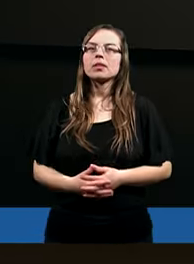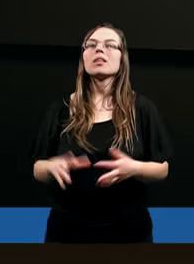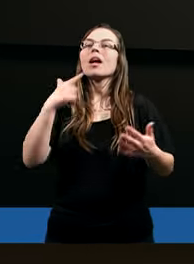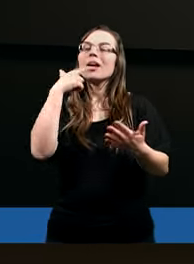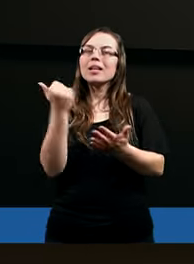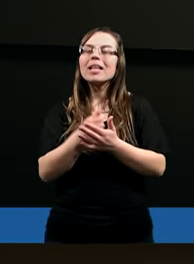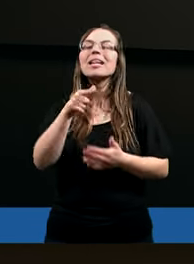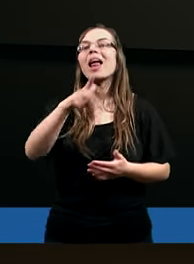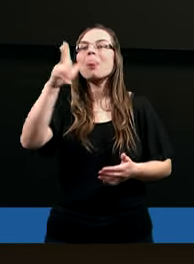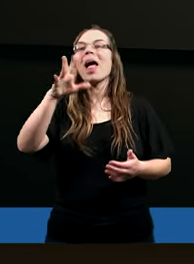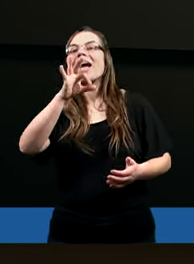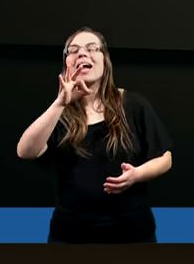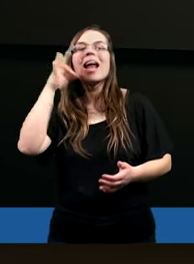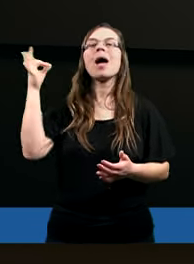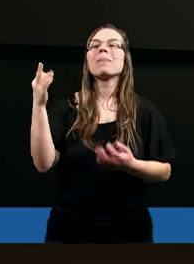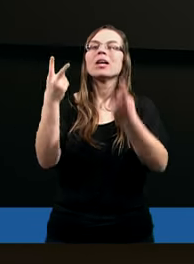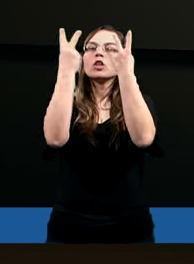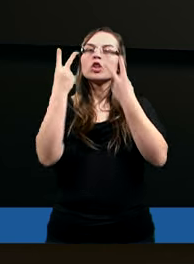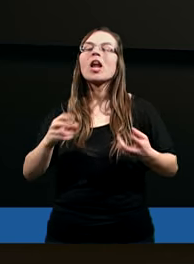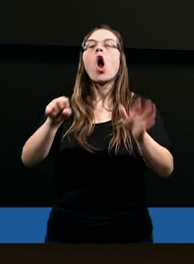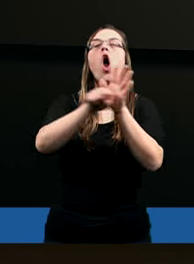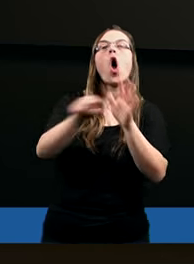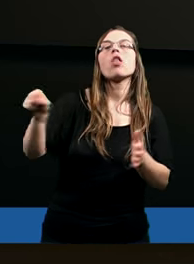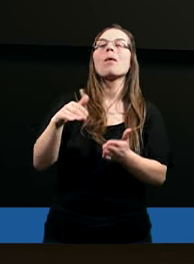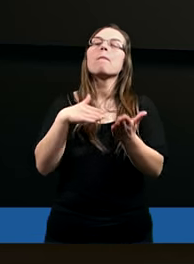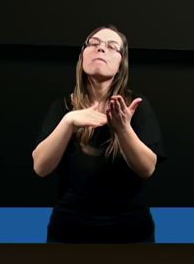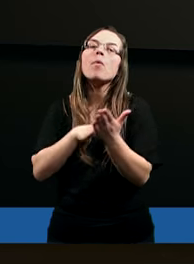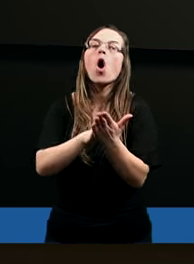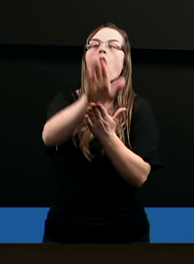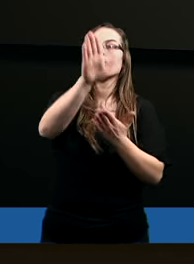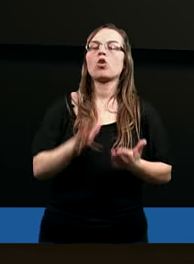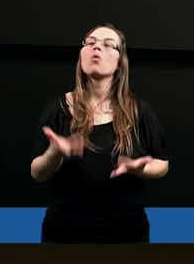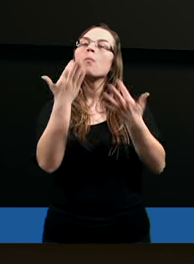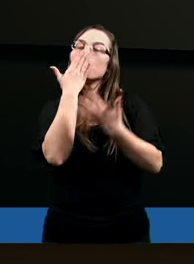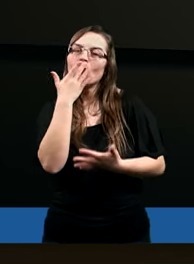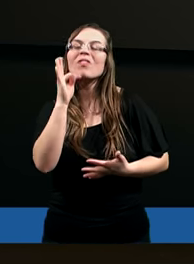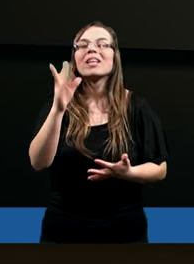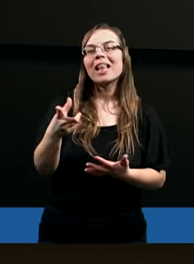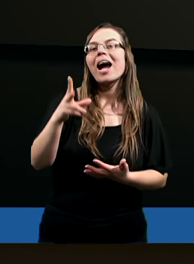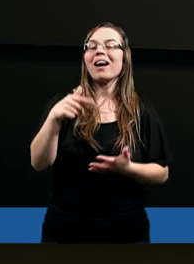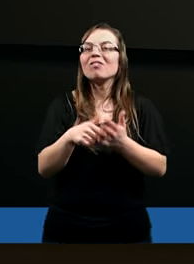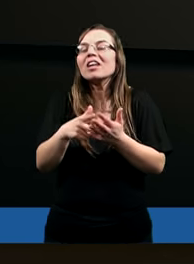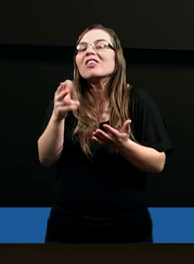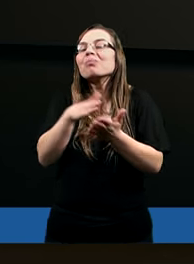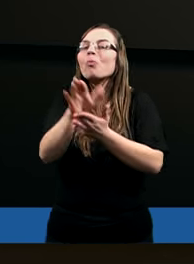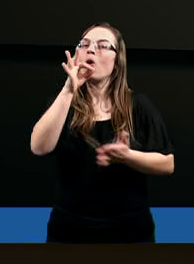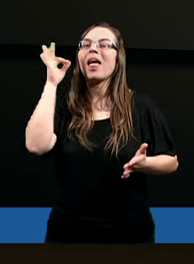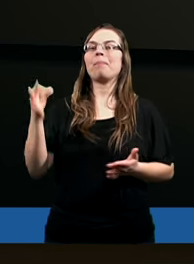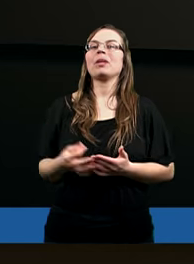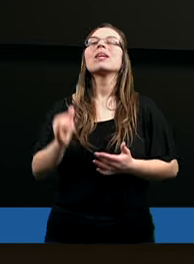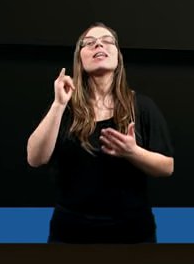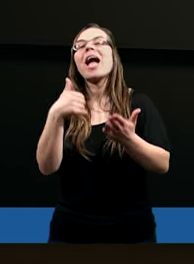Listy najlepiej czytać od początku, więc i my tak zróbmy. Jak